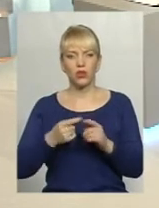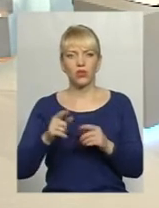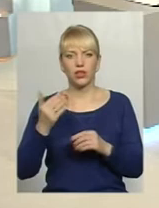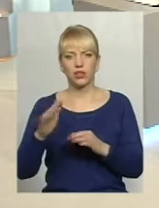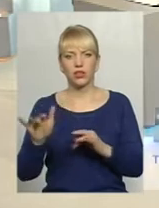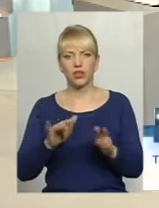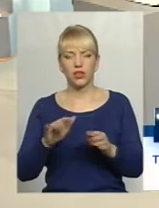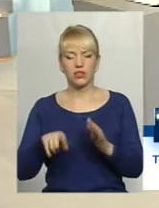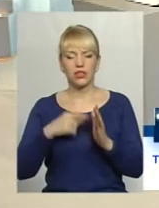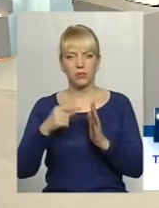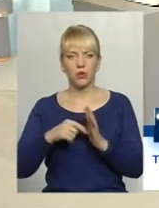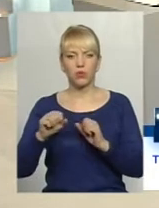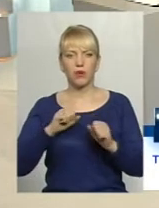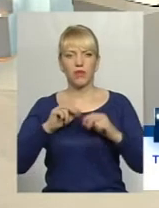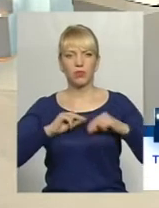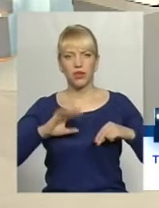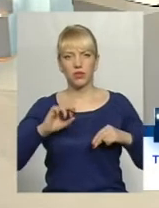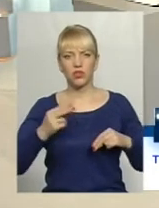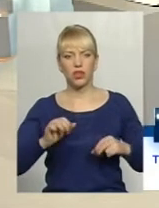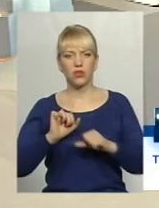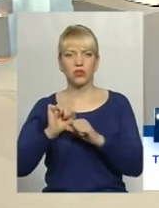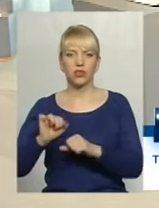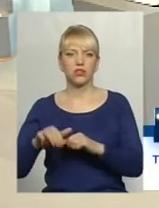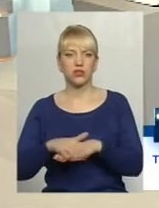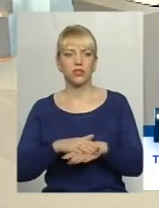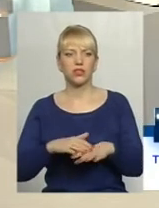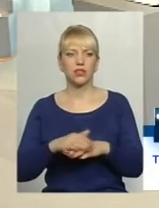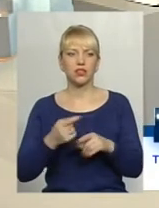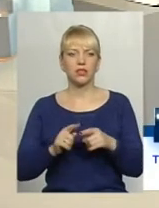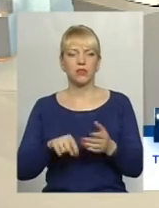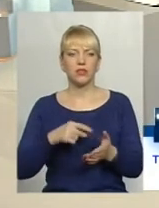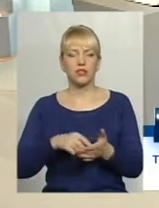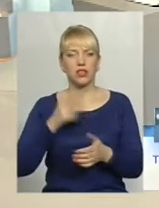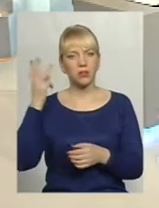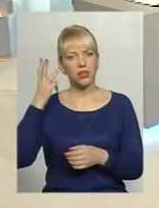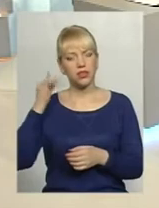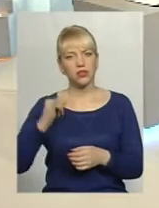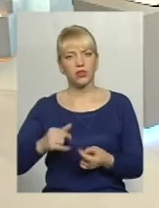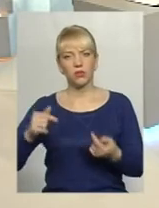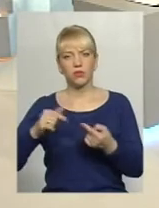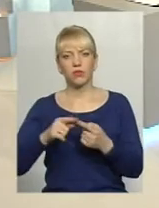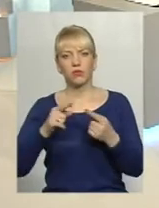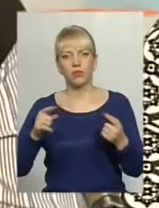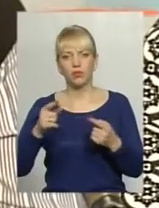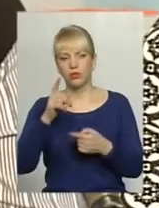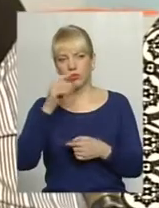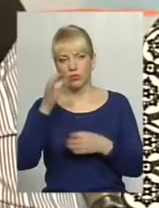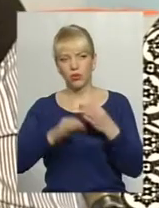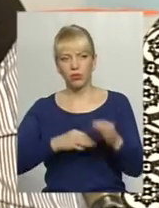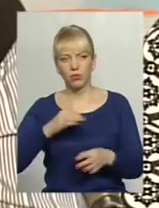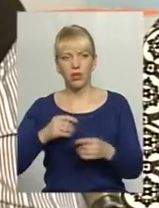насильства, управління праці та соціального захисту населення. Це по місту Хмельницькому. Відповідно, протягом доби, згідно чинного